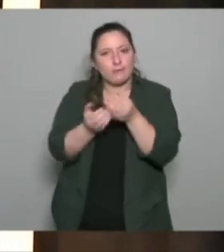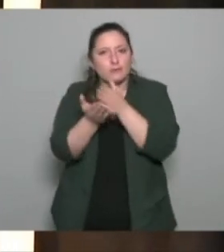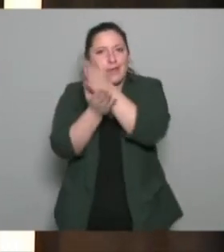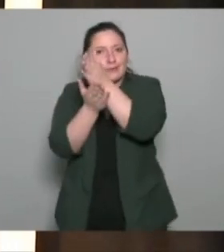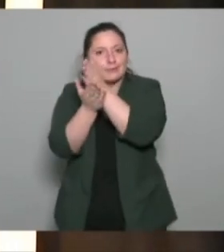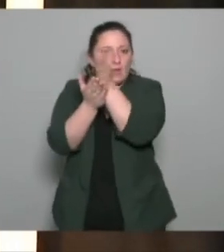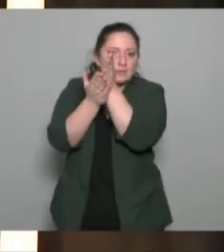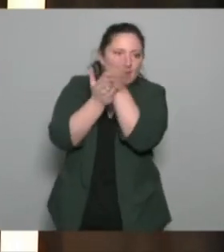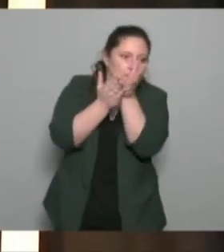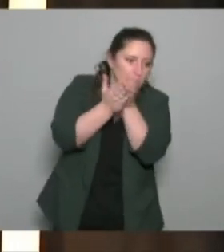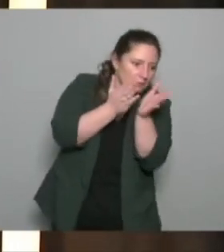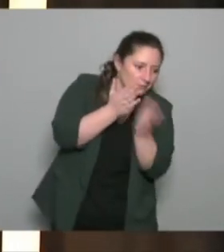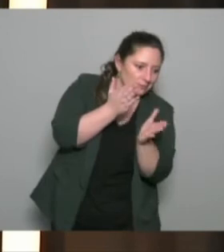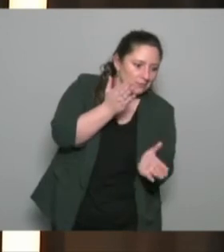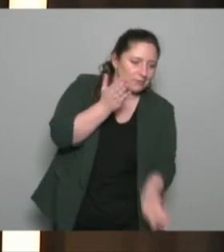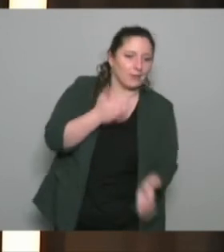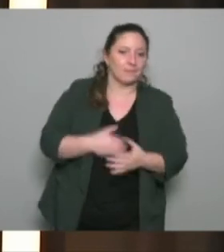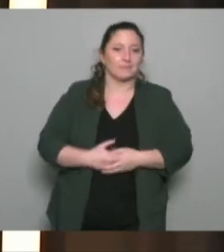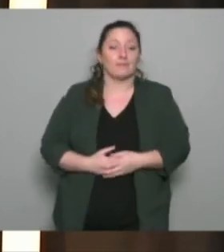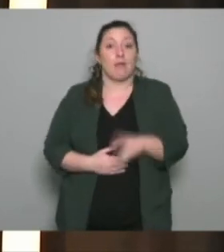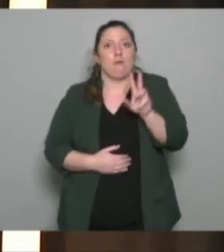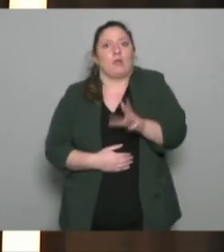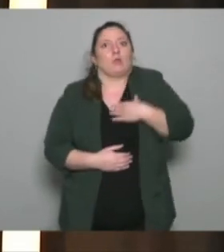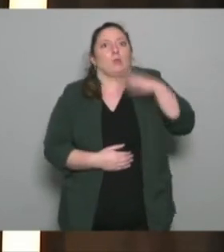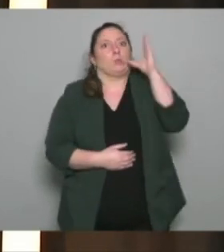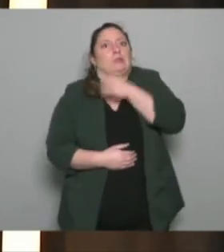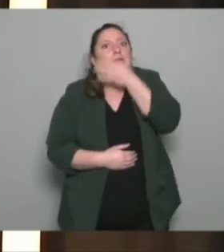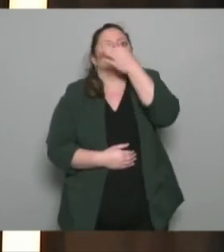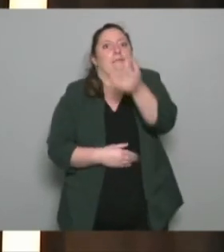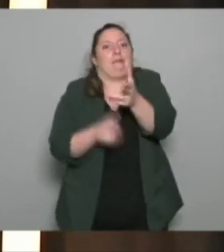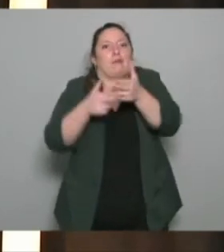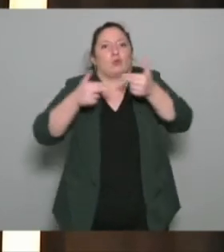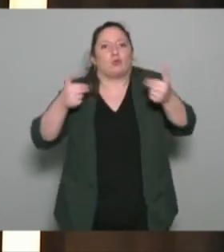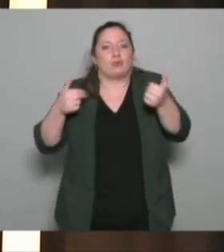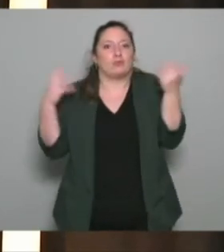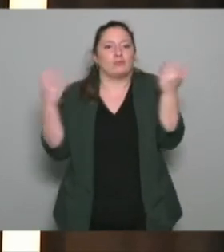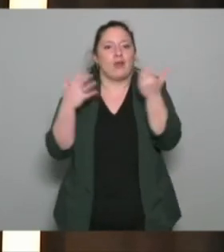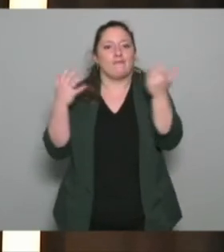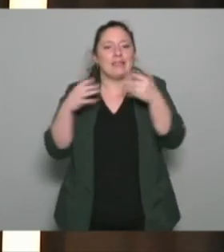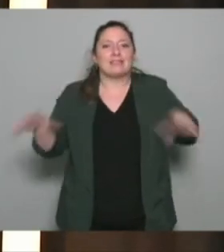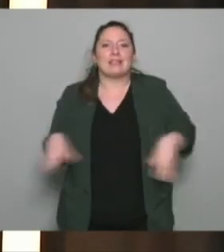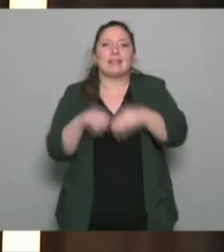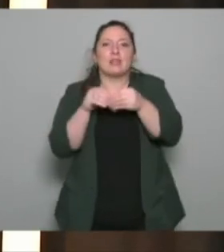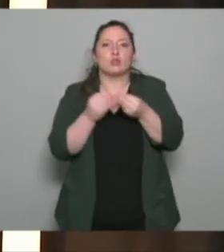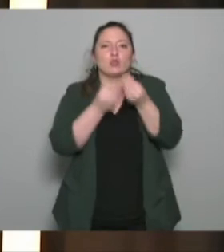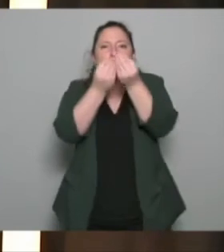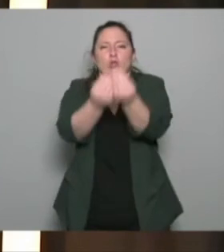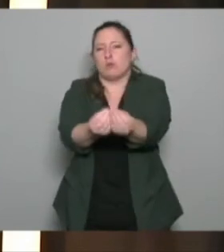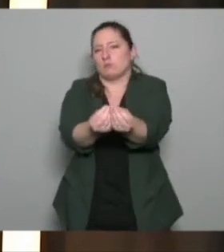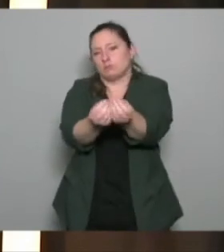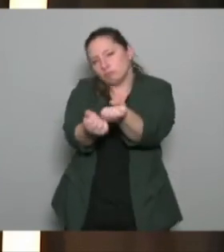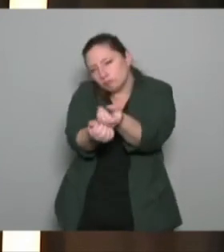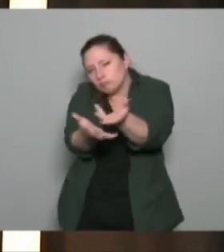du coup et j'ai oublié en preuve de vous dire que je souhaite m'adresser adresser cette synthèse à